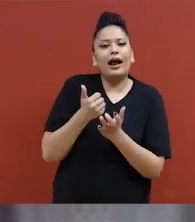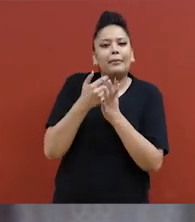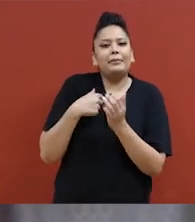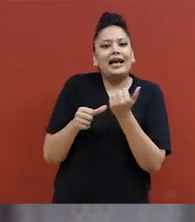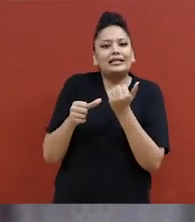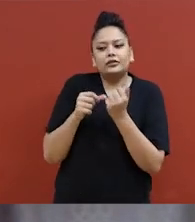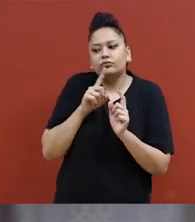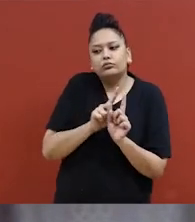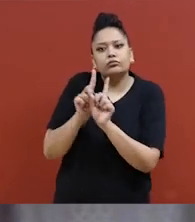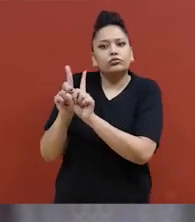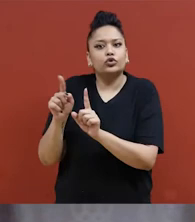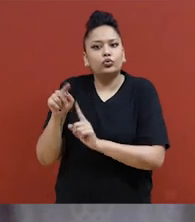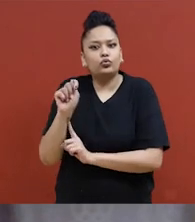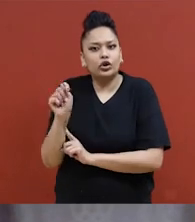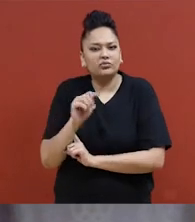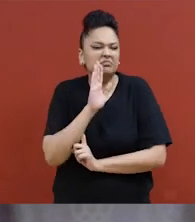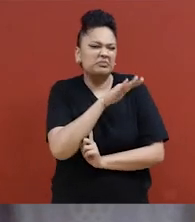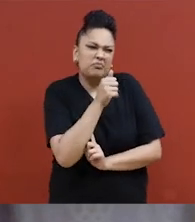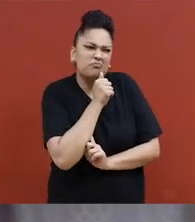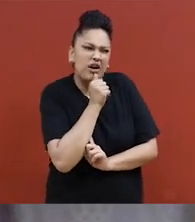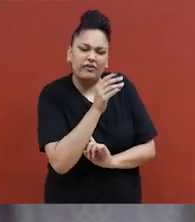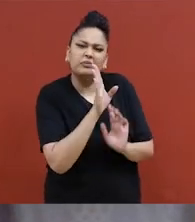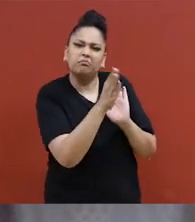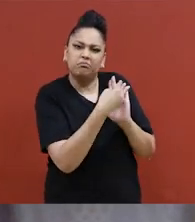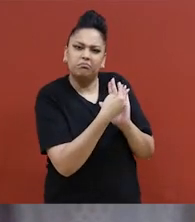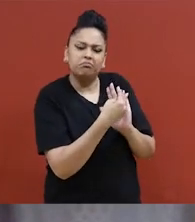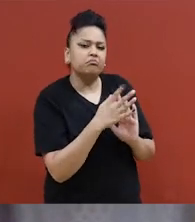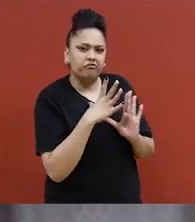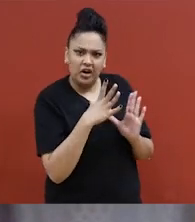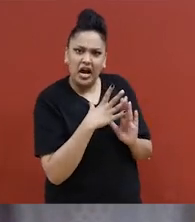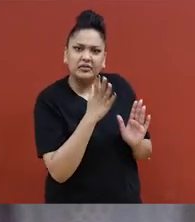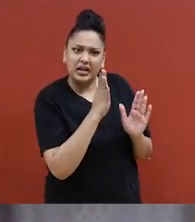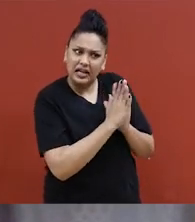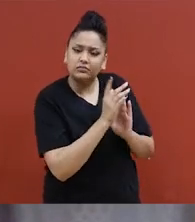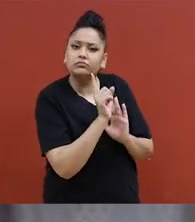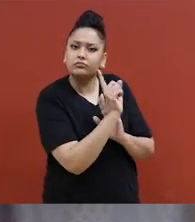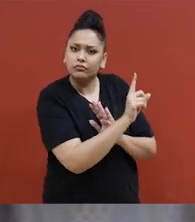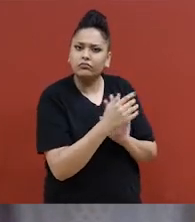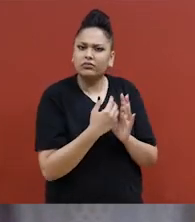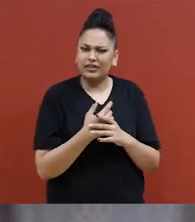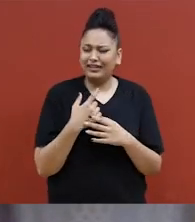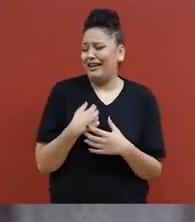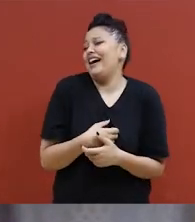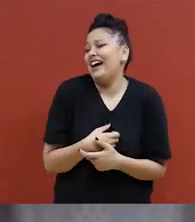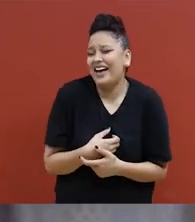demandé de me laisser un peu d'intimité et elle s'est moquée de moi.